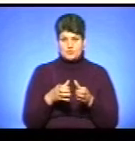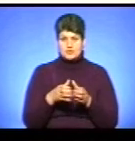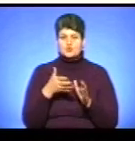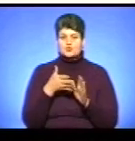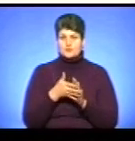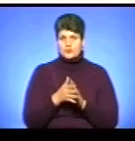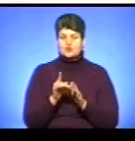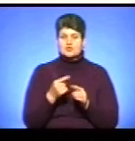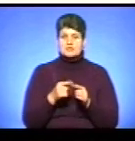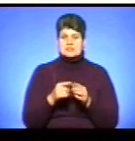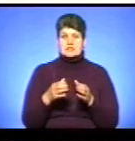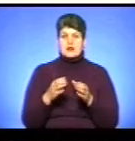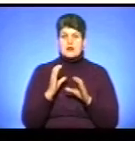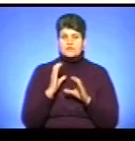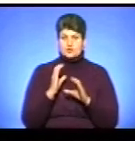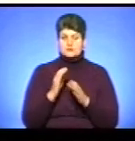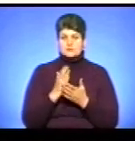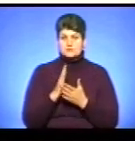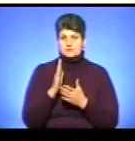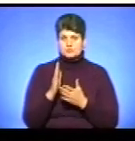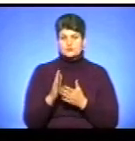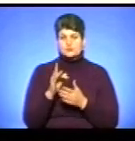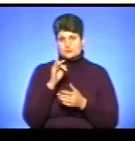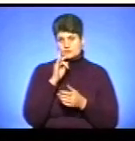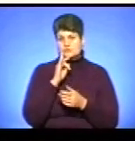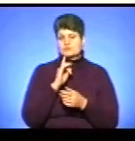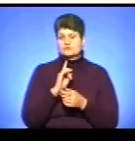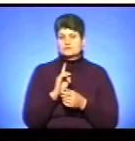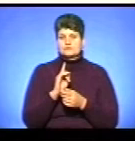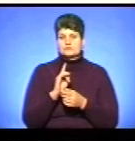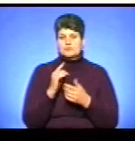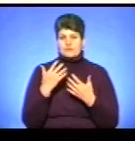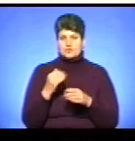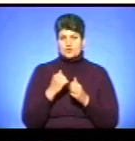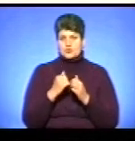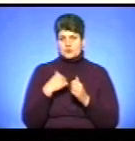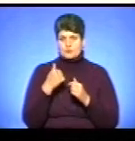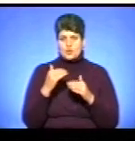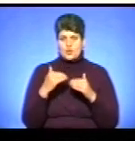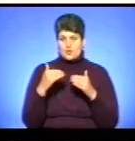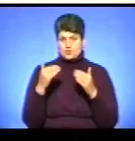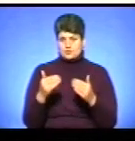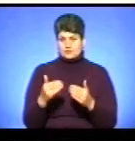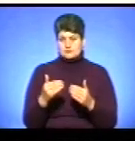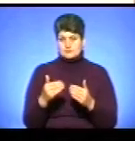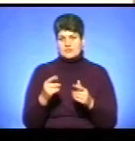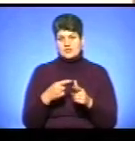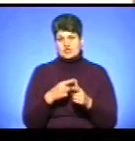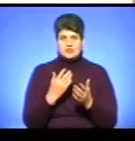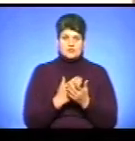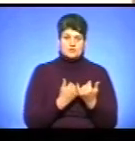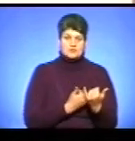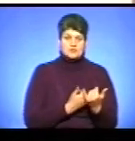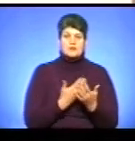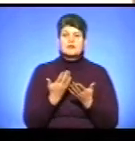зрозуміло, щоб ці автобуси і тролейбуси були значно комфортніші вже з кожним роком, ніж ми сьогодні маємо. Які